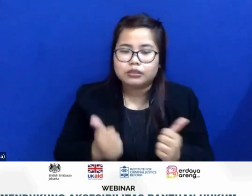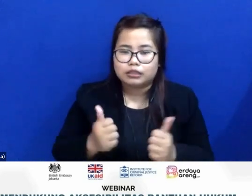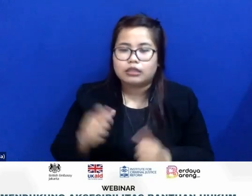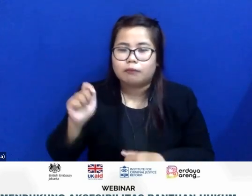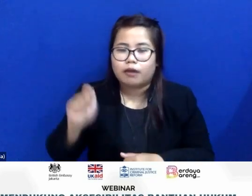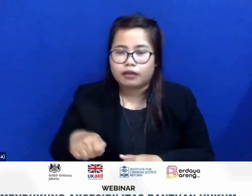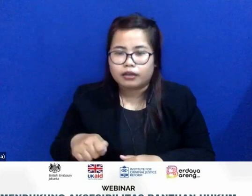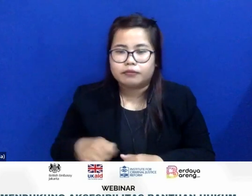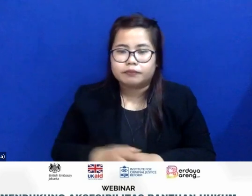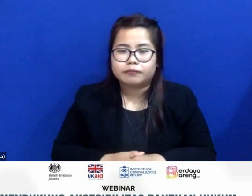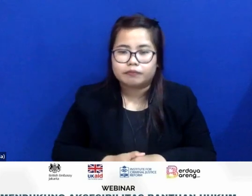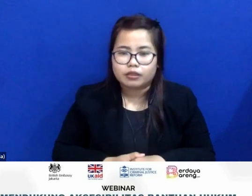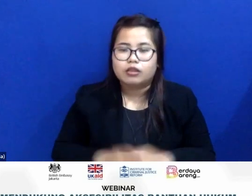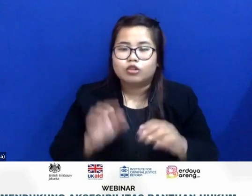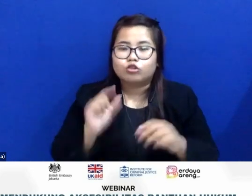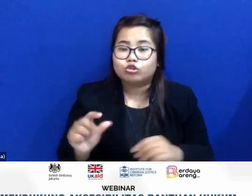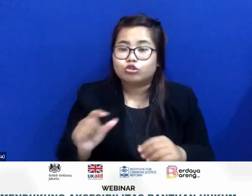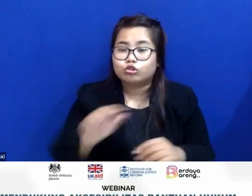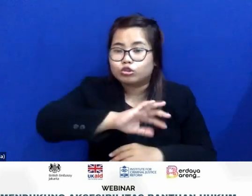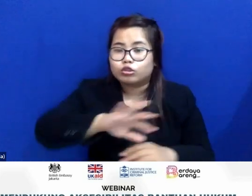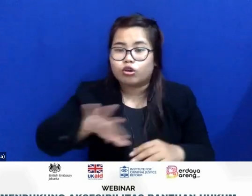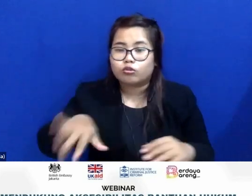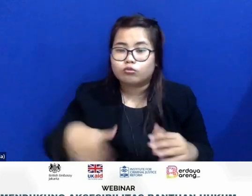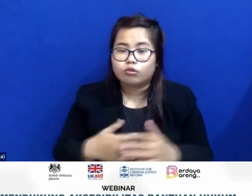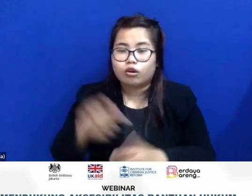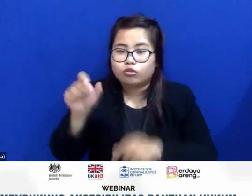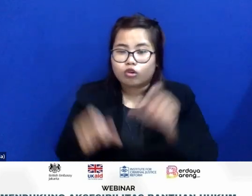bagi bagi-orang miskin